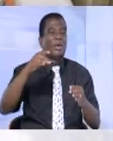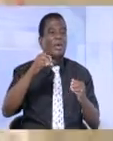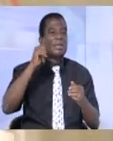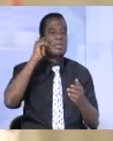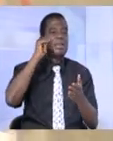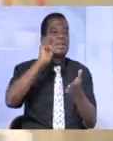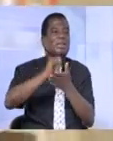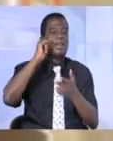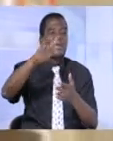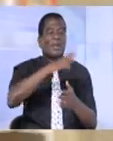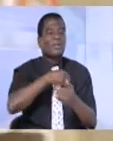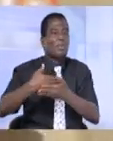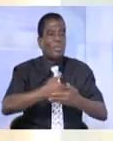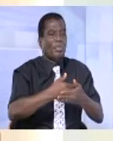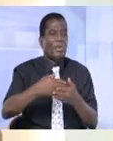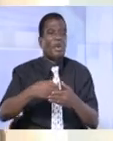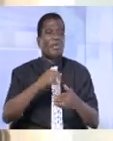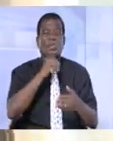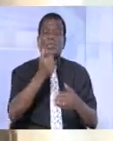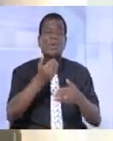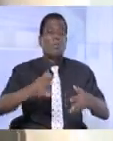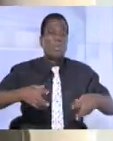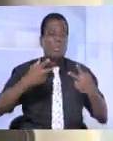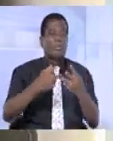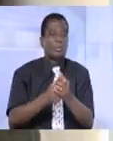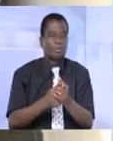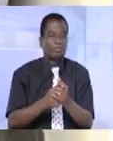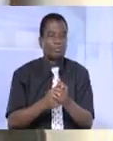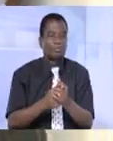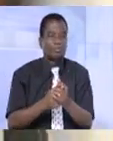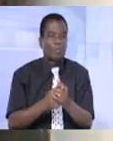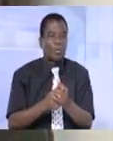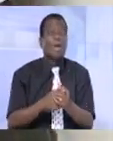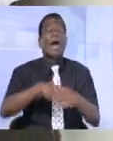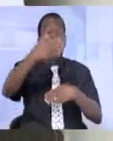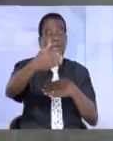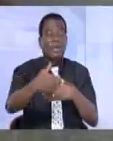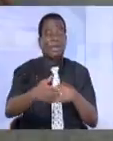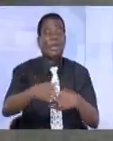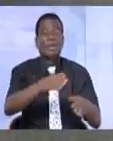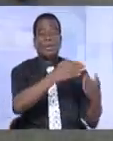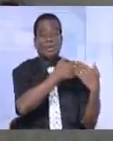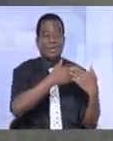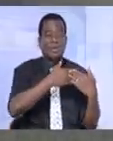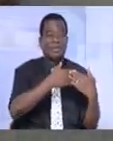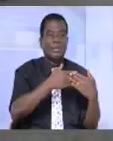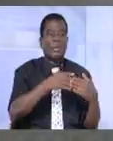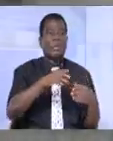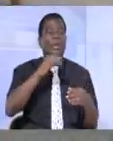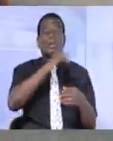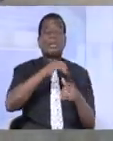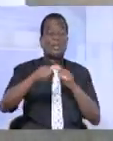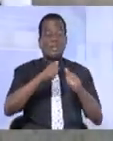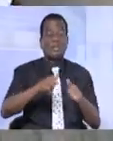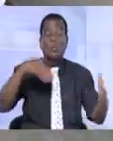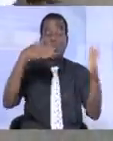qui ont survécu à leurs blessures. A l'issue de cette visite, le chèque Bouakari Foufana est formé. Ces actes terroristes sont